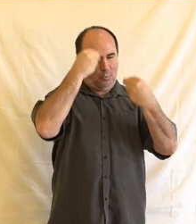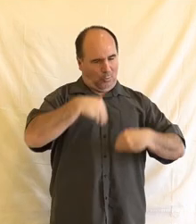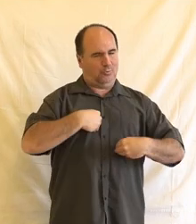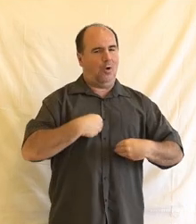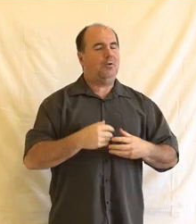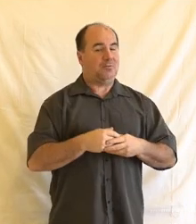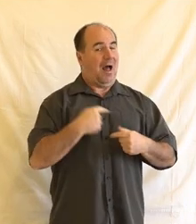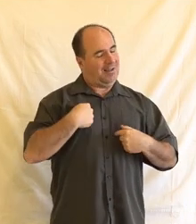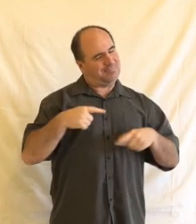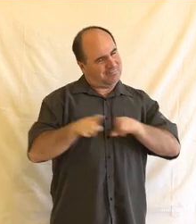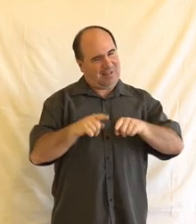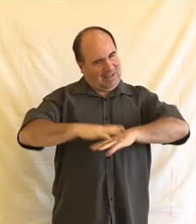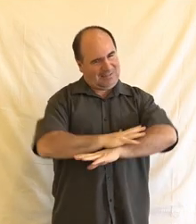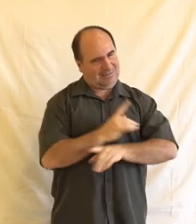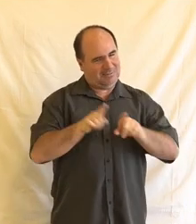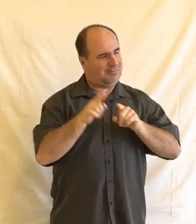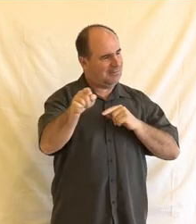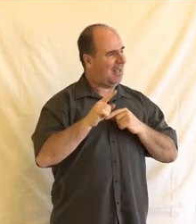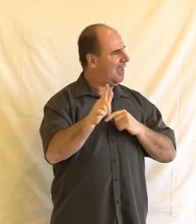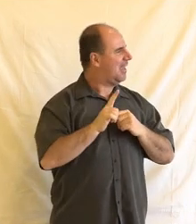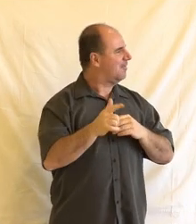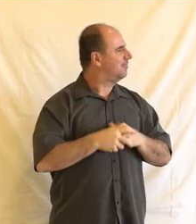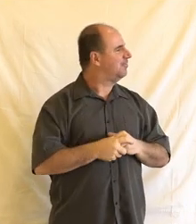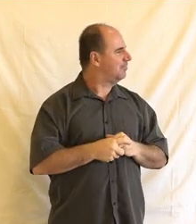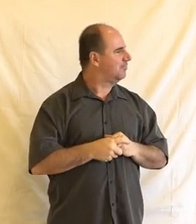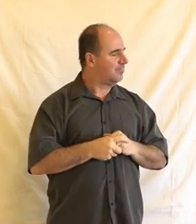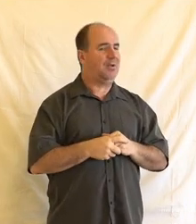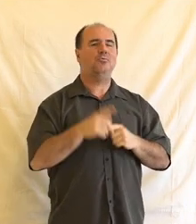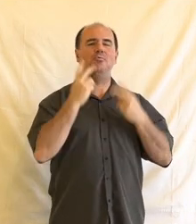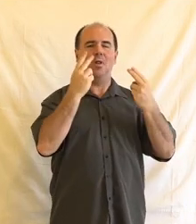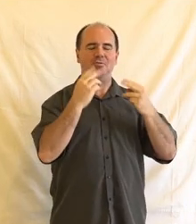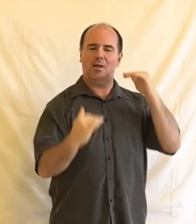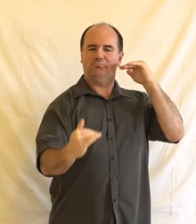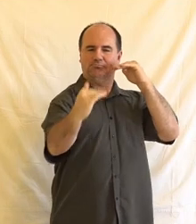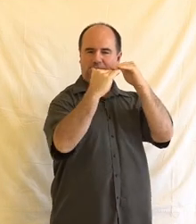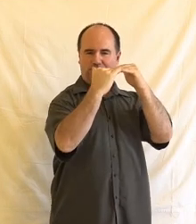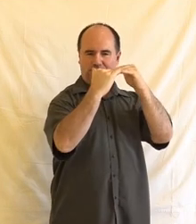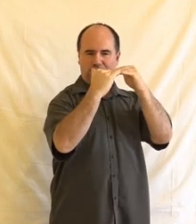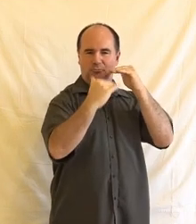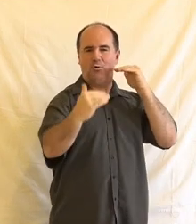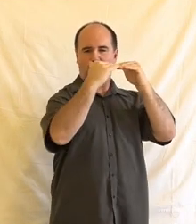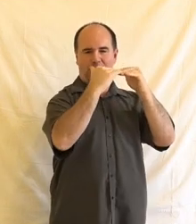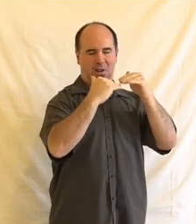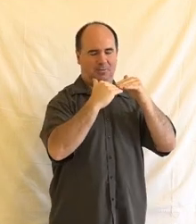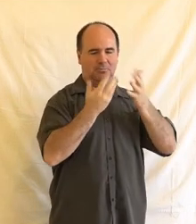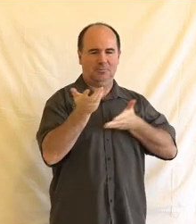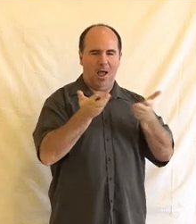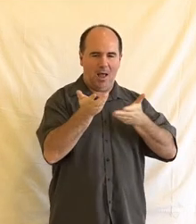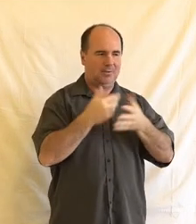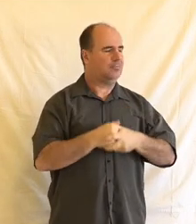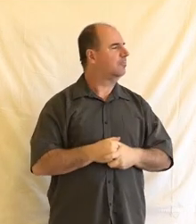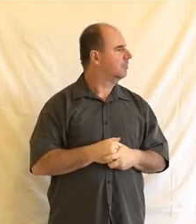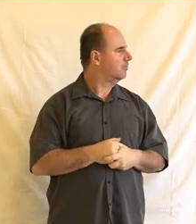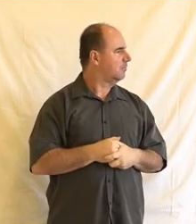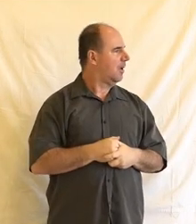spíš být v konfliktu s právem na rovné zacházení. Protože vlastně k čemu to vede, je, že jenom prostě